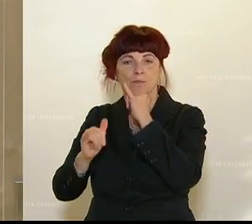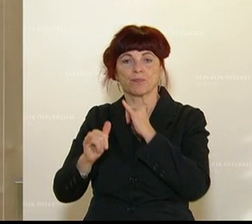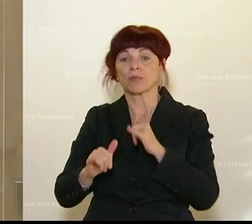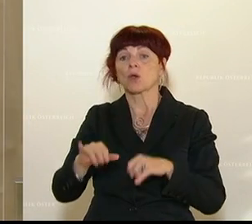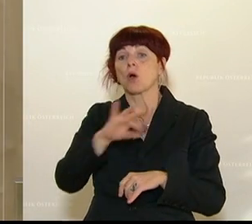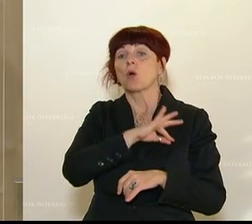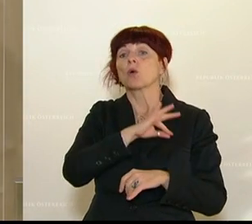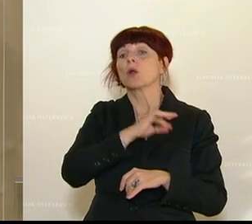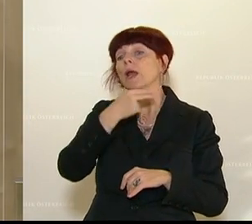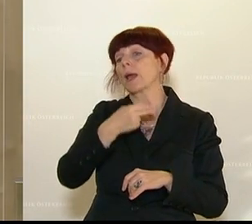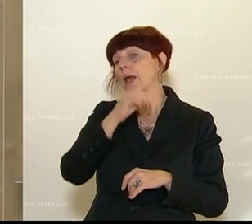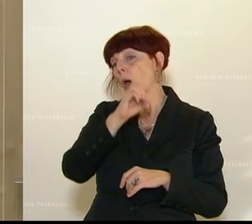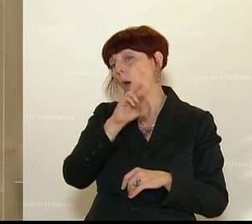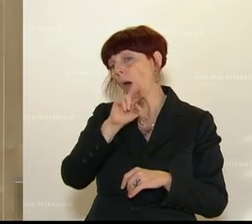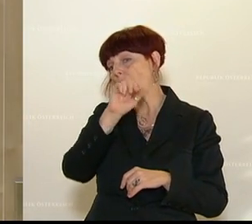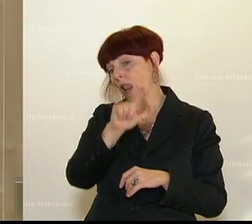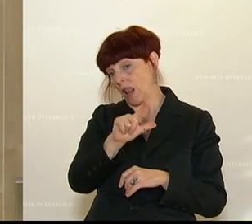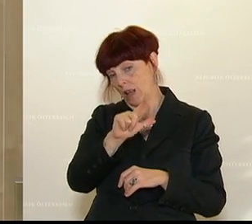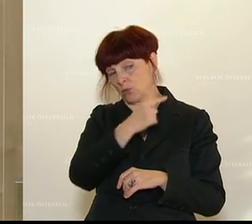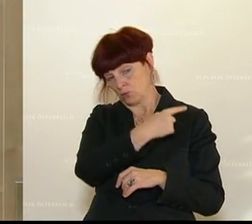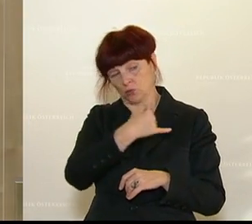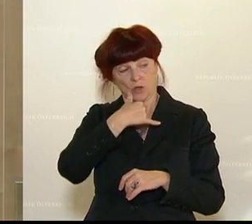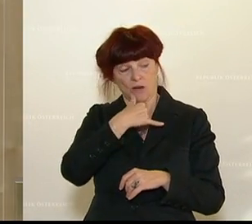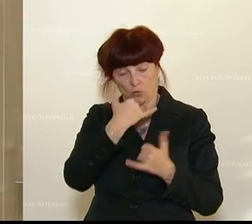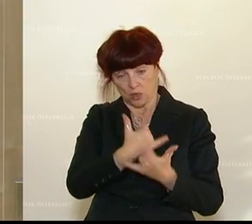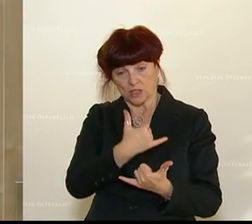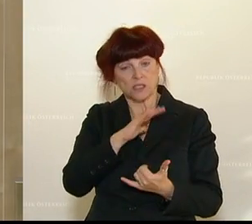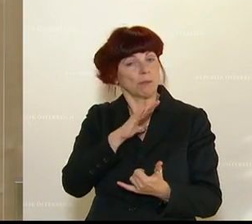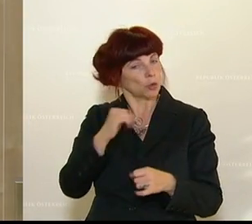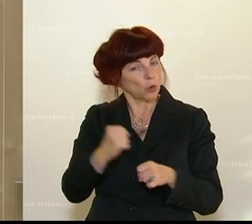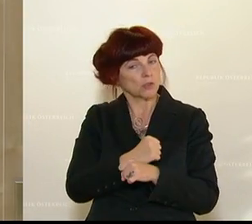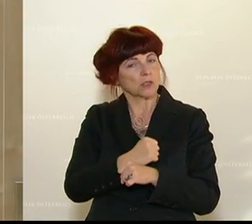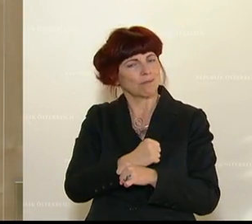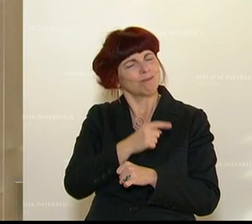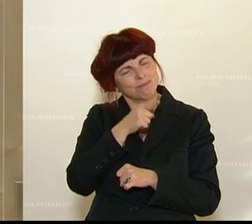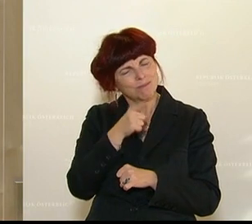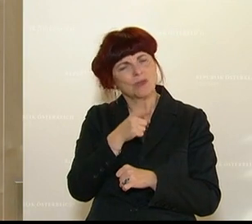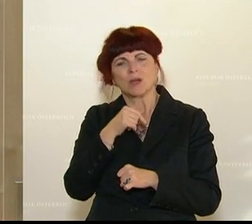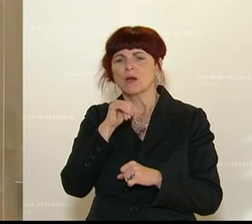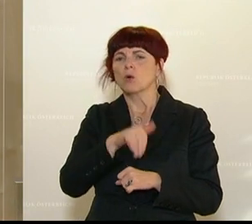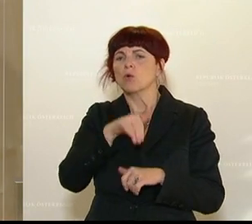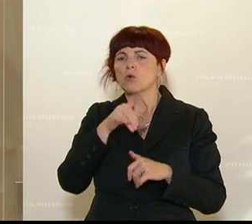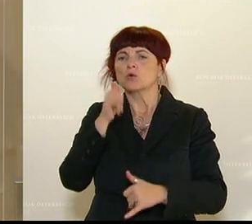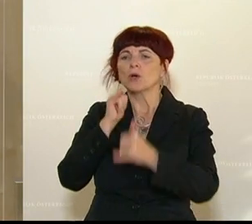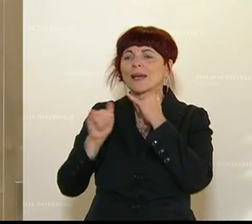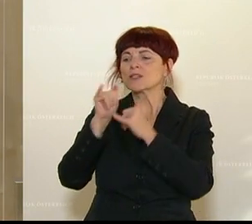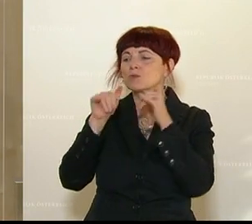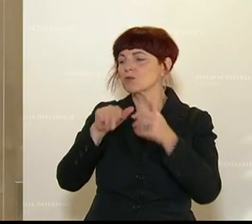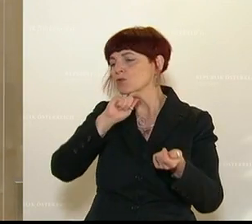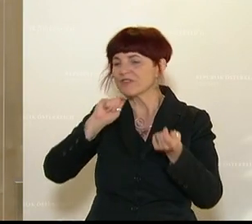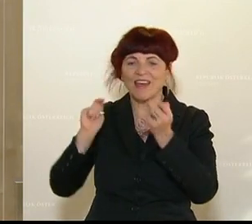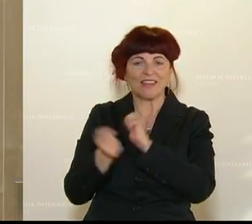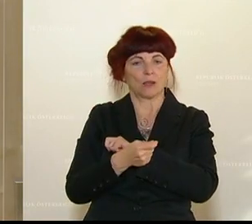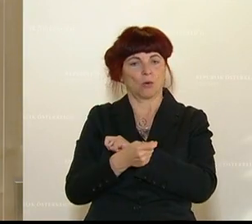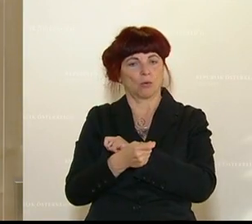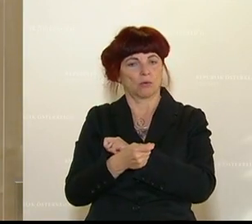telefoniert, aber trotzdem, wir werden nicht umhinkommen, dass wir eine Veränderung im Tourismus einleiten müssen. Und das